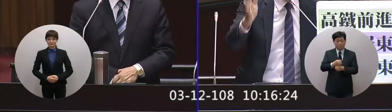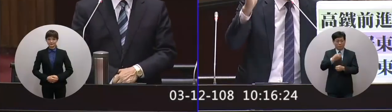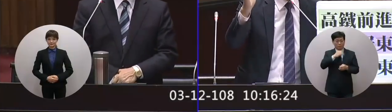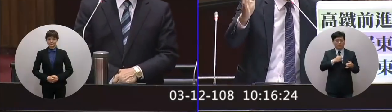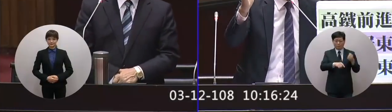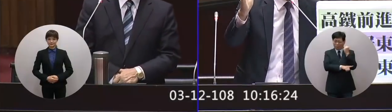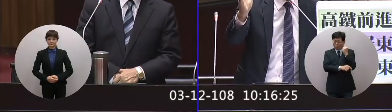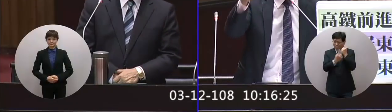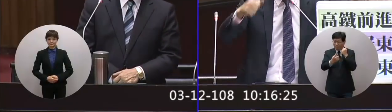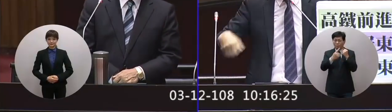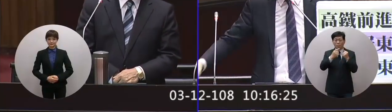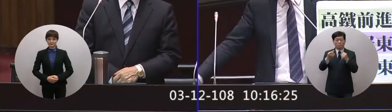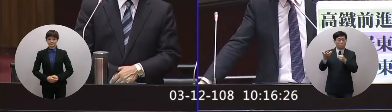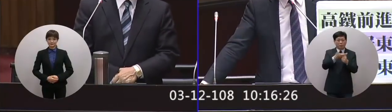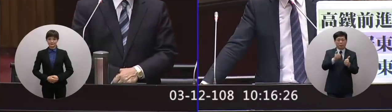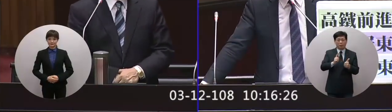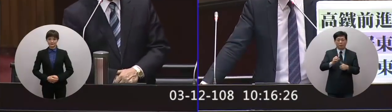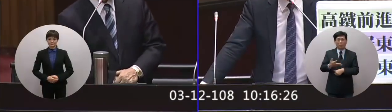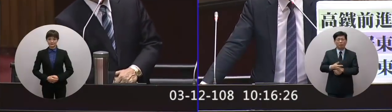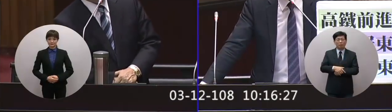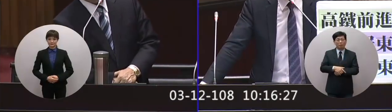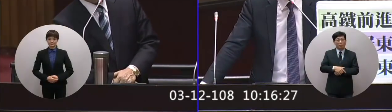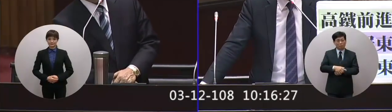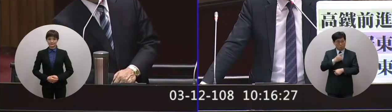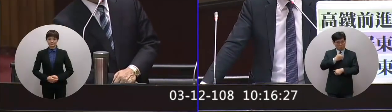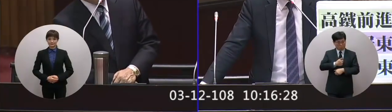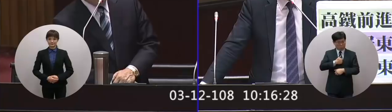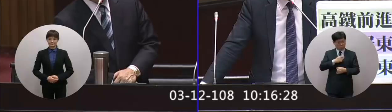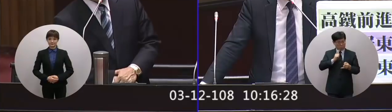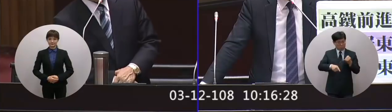西部最後一個輪到辦燈會那麼好笑點嗎